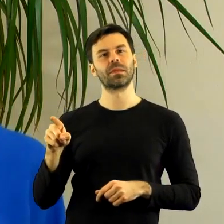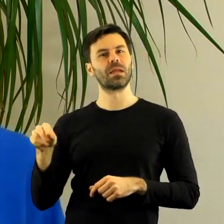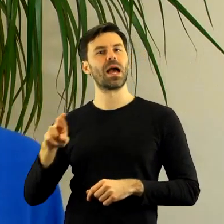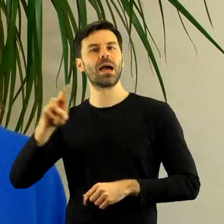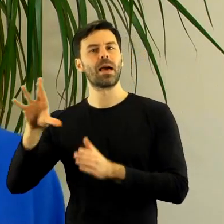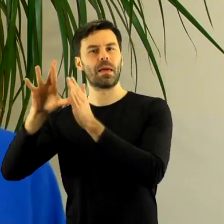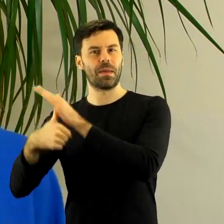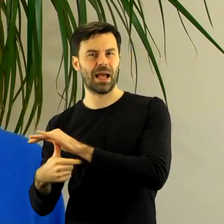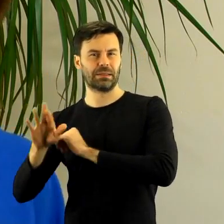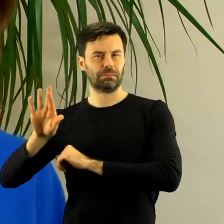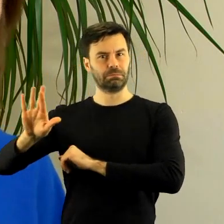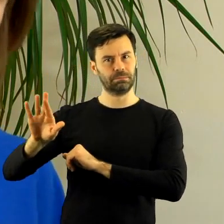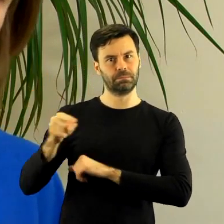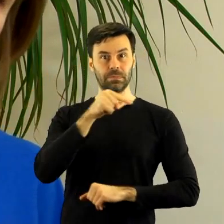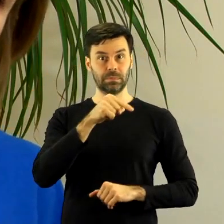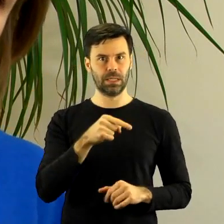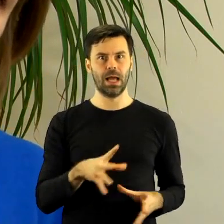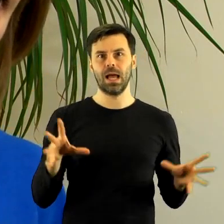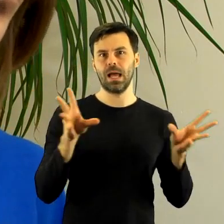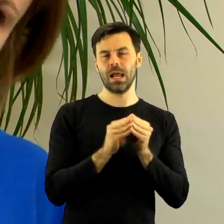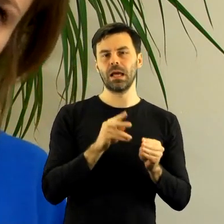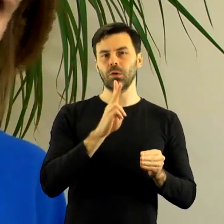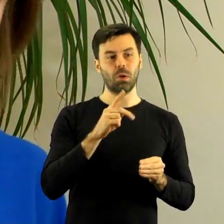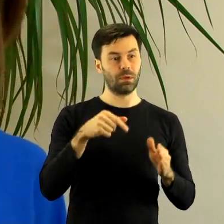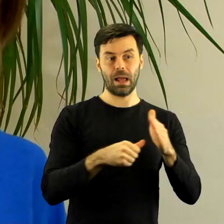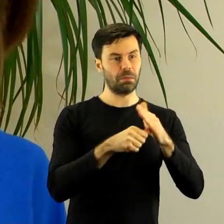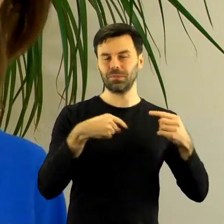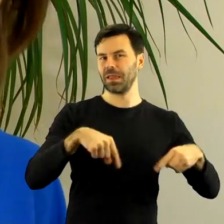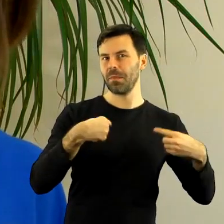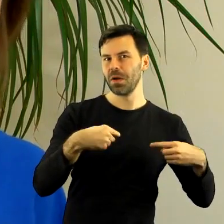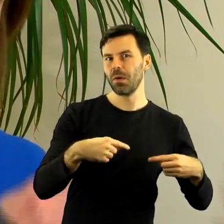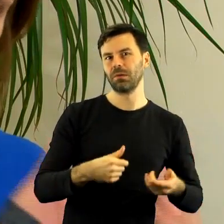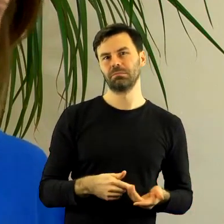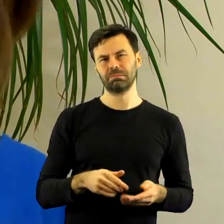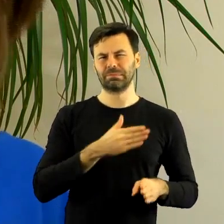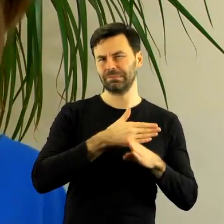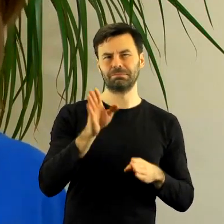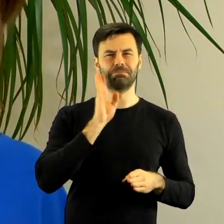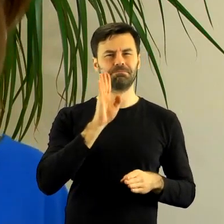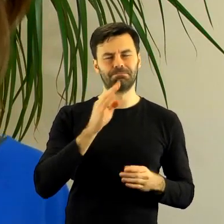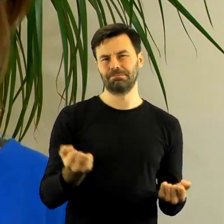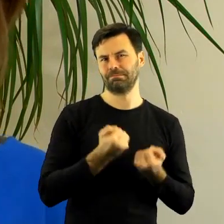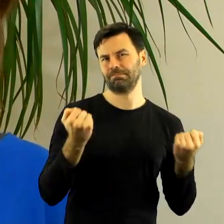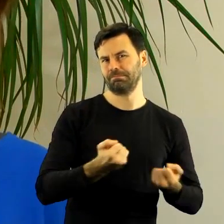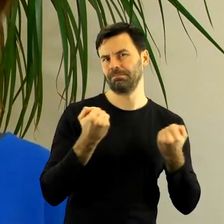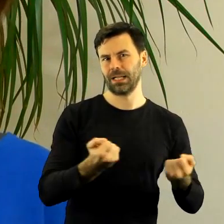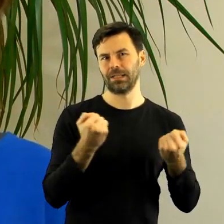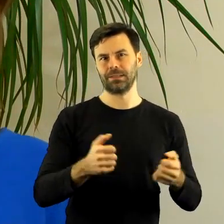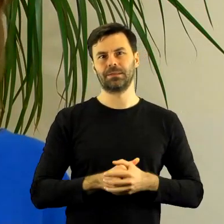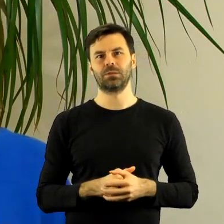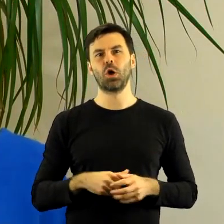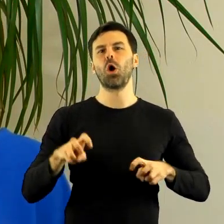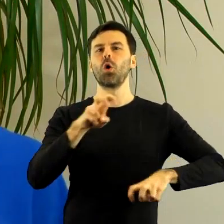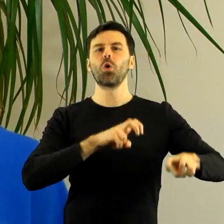być na granicy, więc lepiej od tego odchodzić, czyli nie wchodzić w ten obszar. Ja pozostaję po stronie